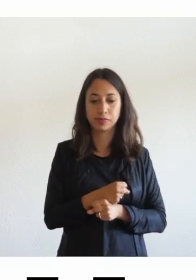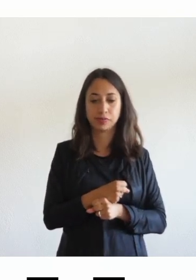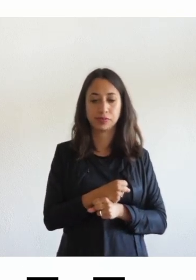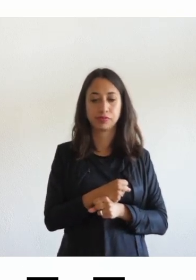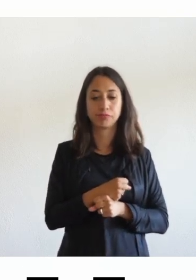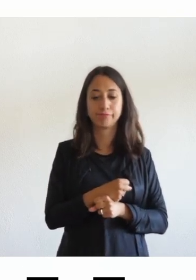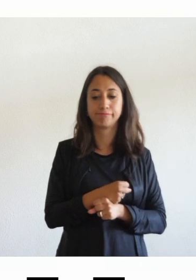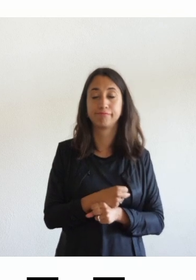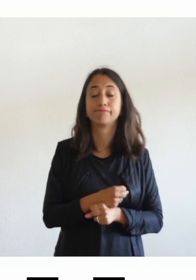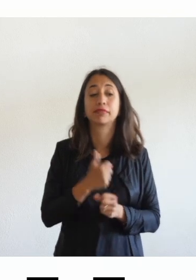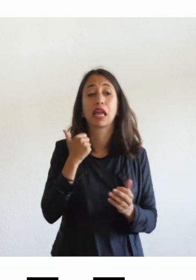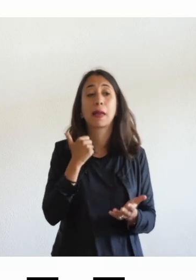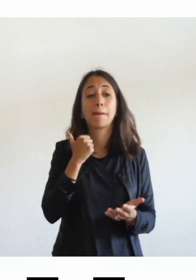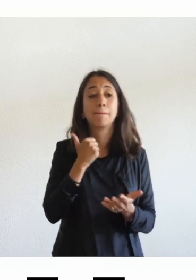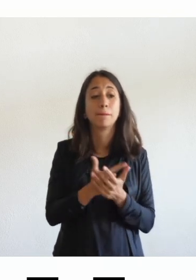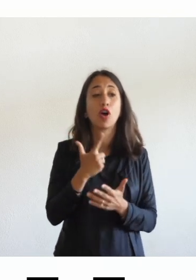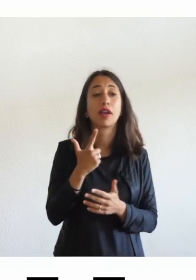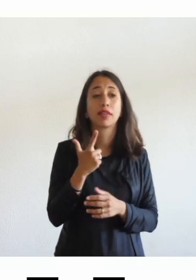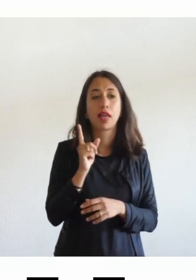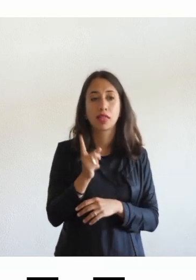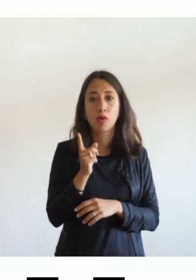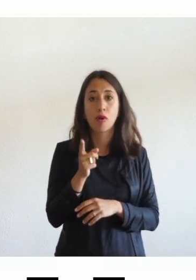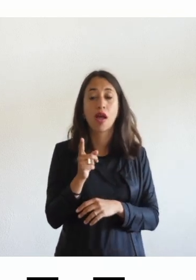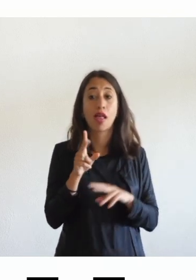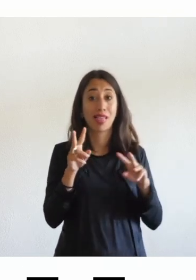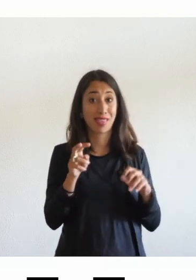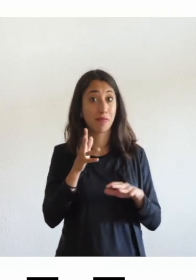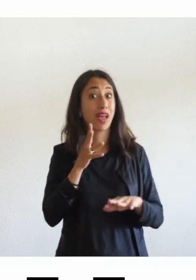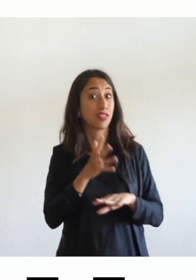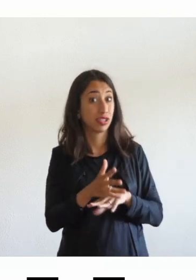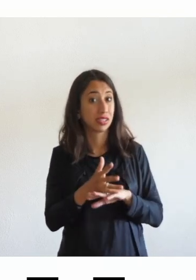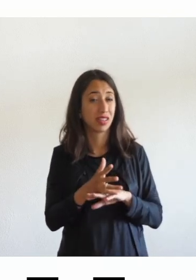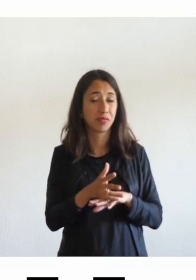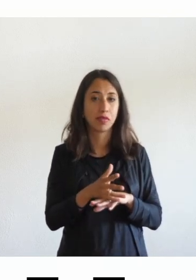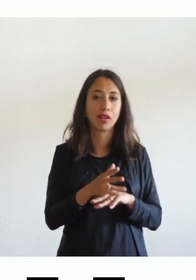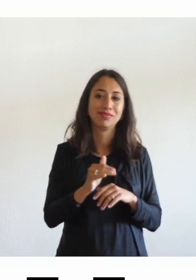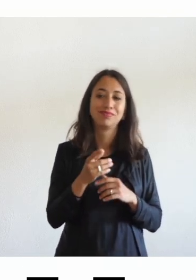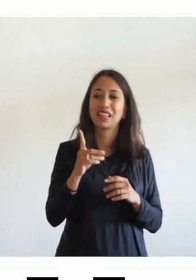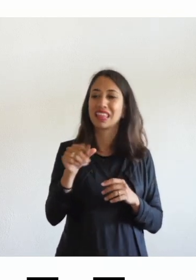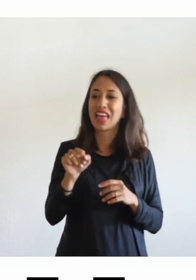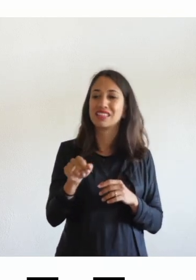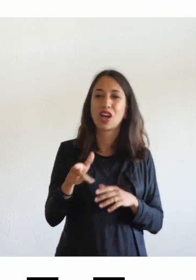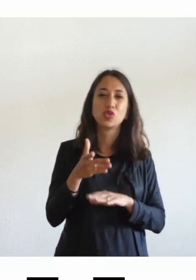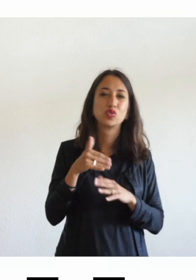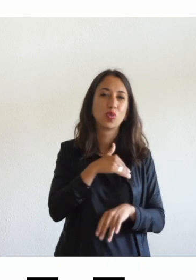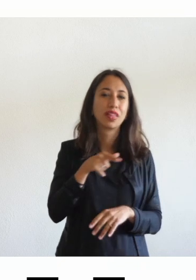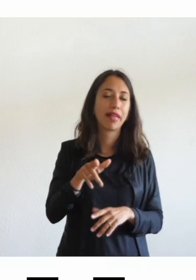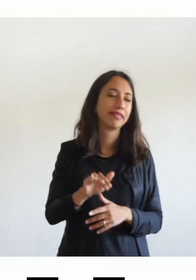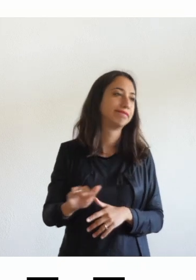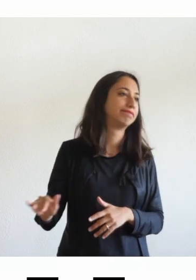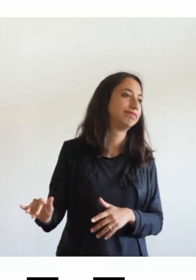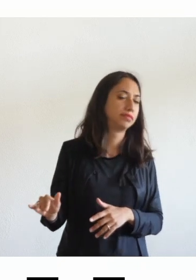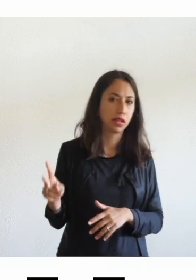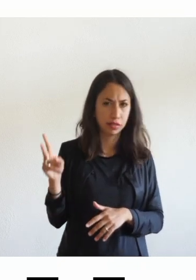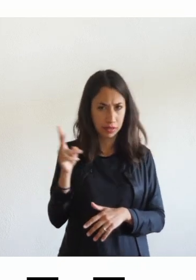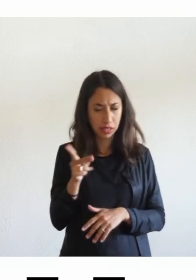è importante parlare di accessibilità ma non dimentichiamoci gli studenti con DSA che sono questa è una stima in